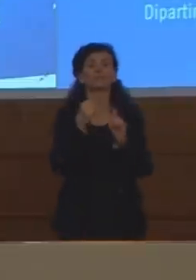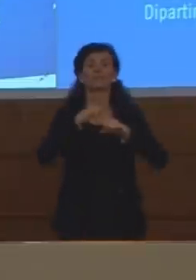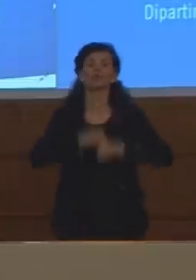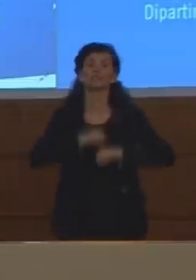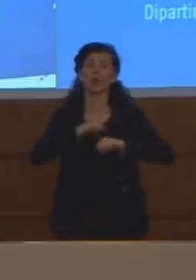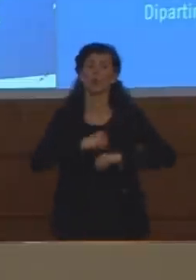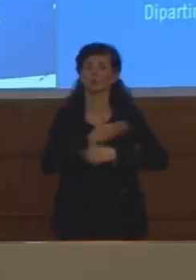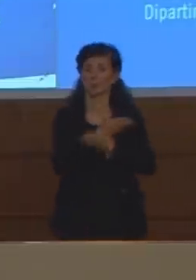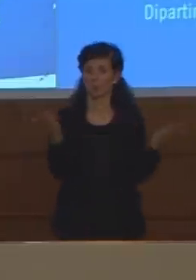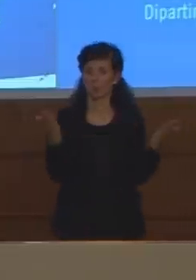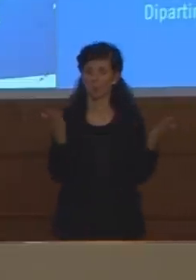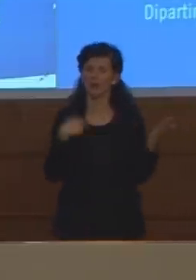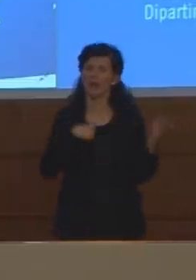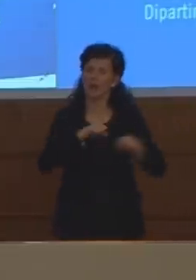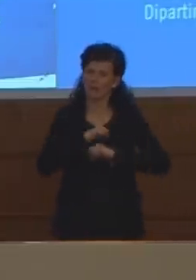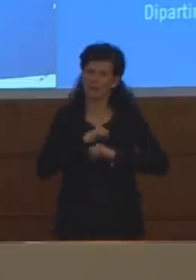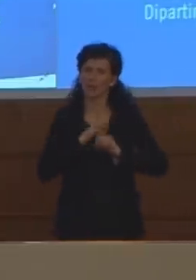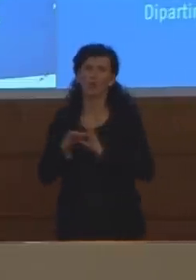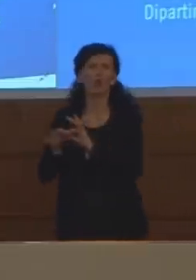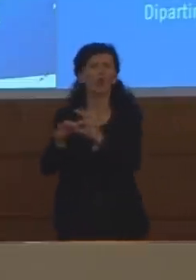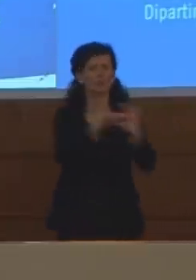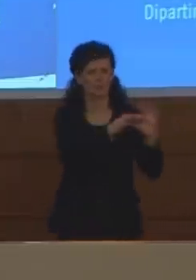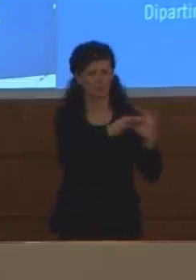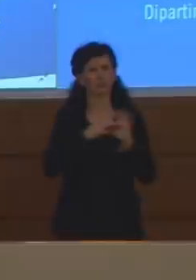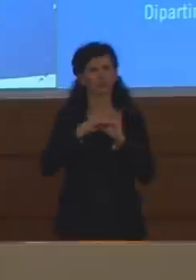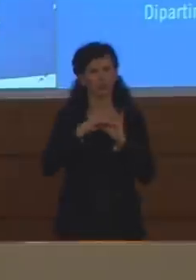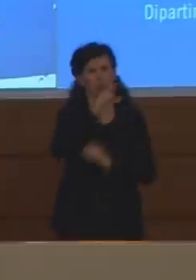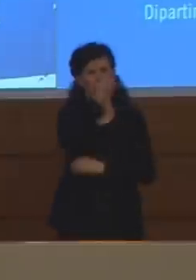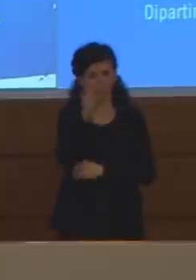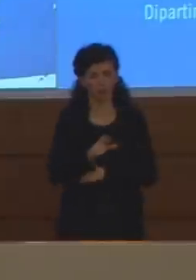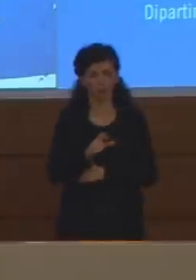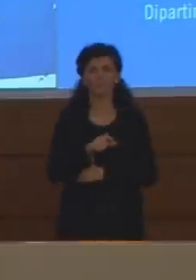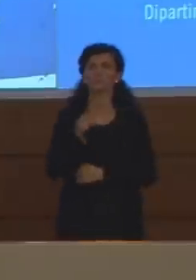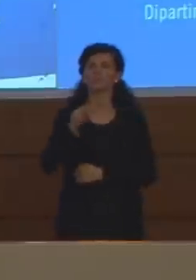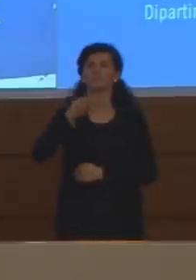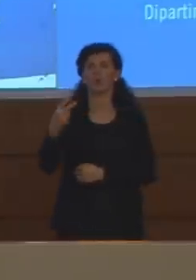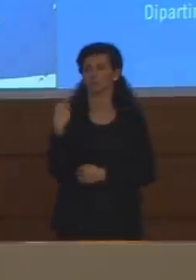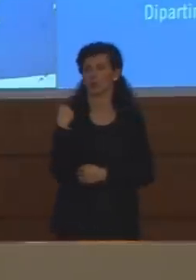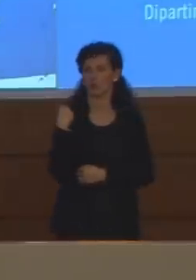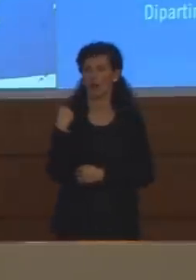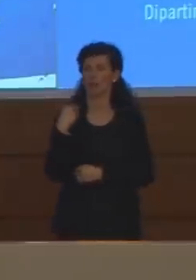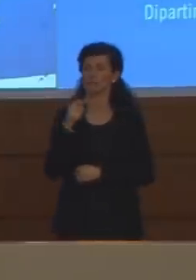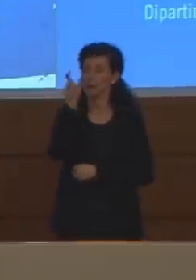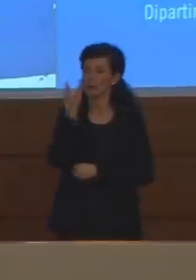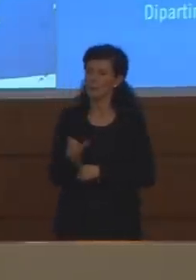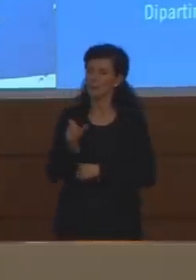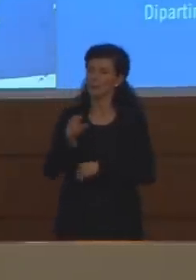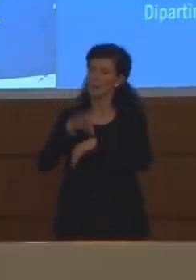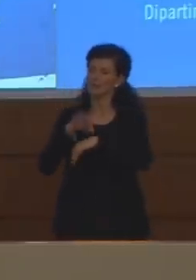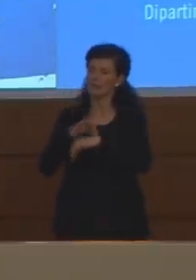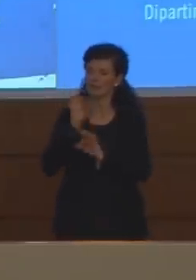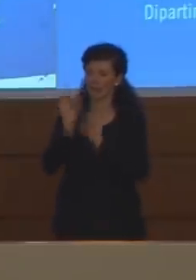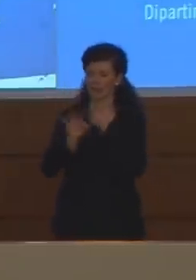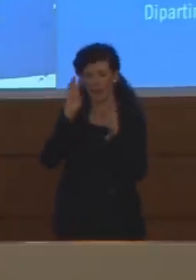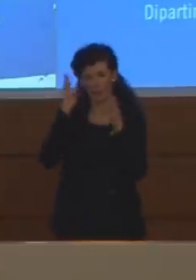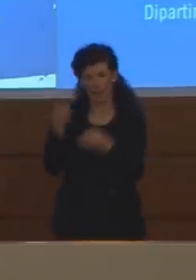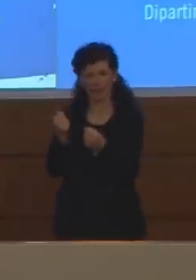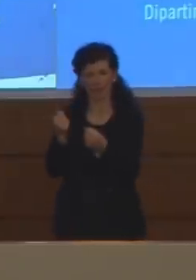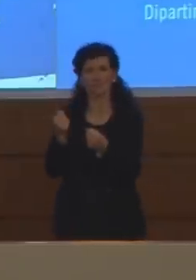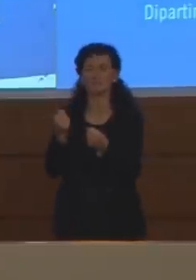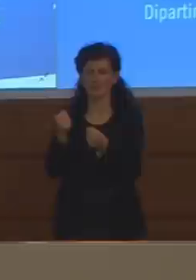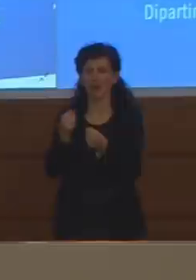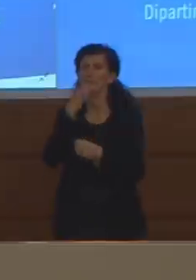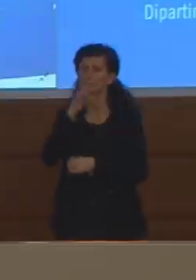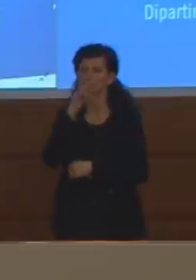una grandissima condivisione di questo provvedimento. I polmoni. I pazienti che vanno in terapia intensiva molto spesso hanno una polmonite.